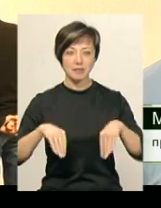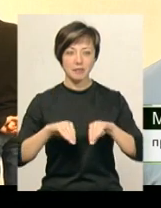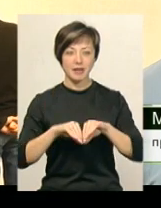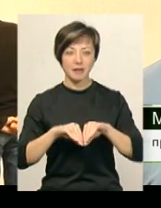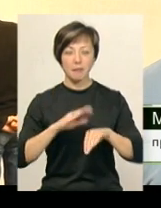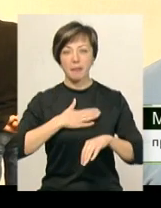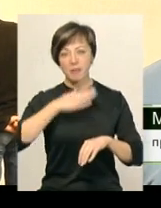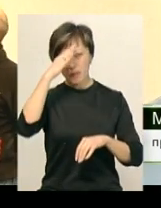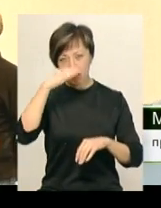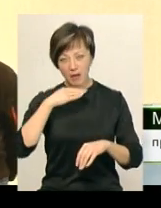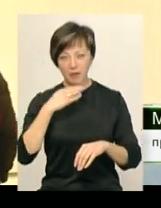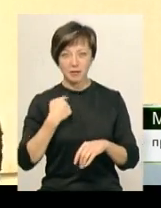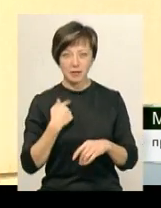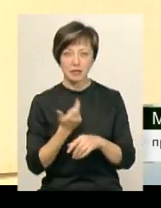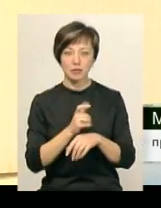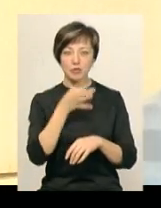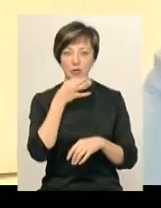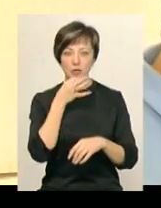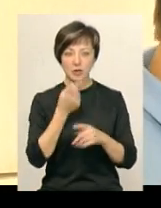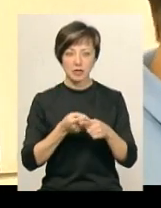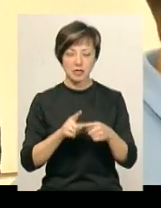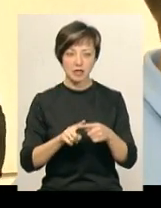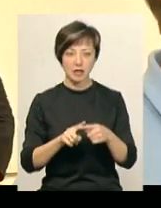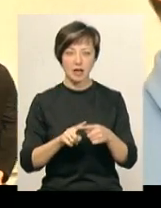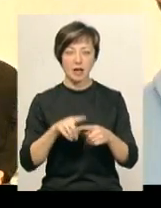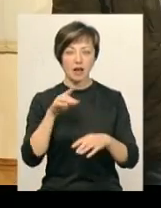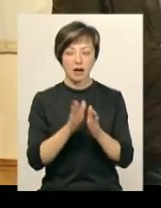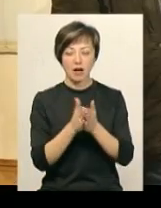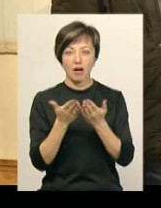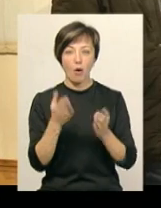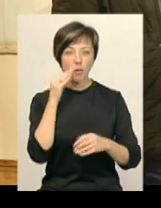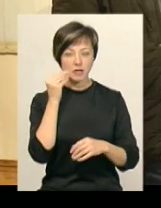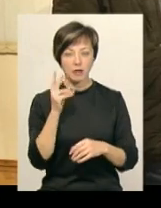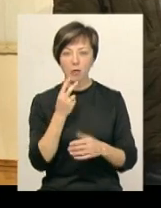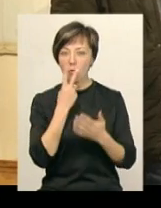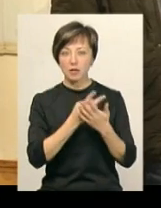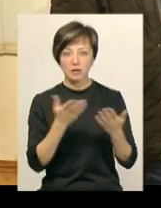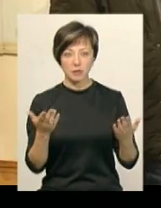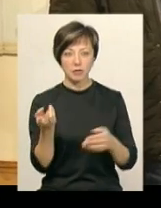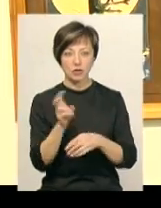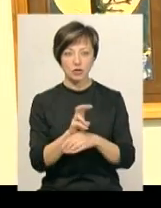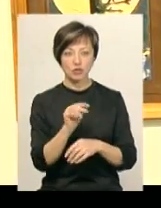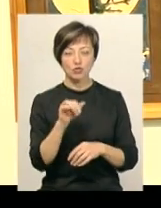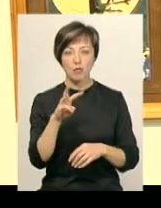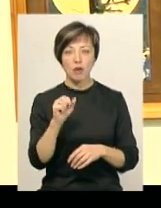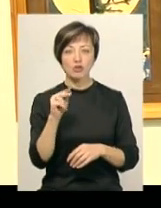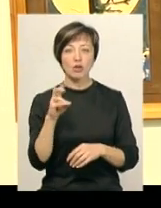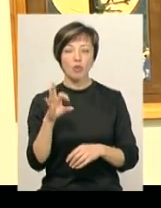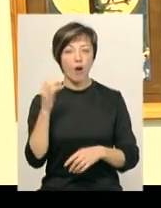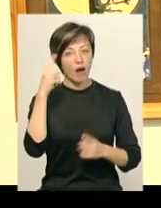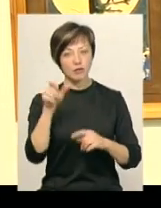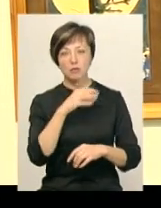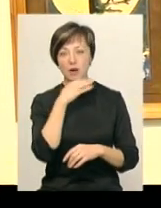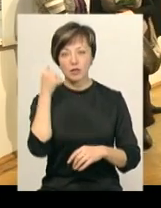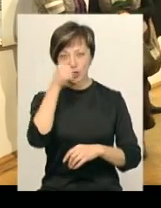і мій батько теж. Мені найбільше подобається кобзарі». Переглянути роботи прийшов Олег Чумаченко, каже автор його